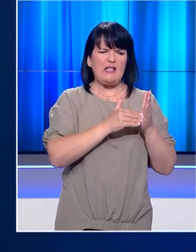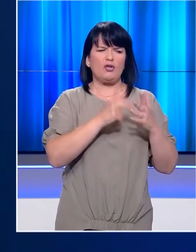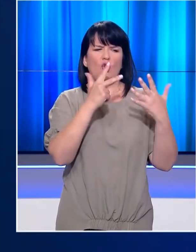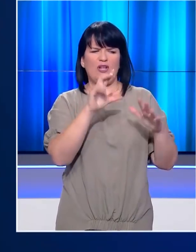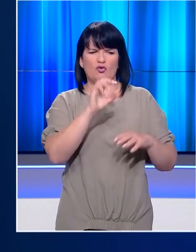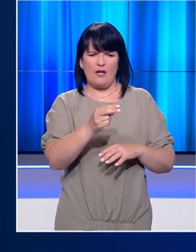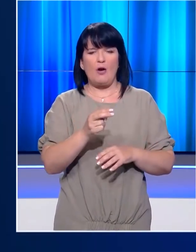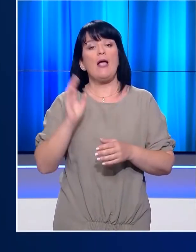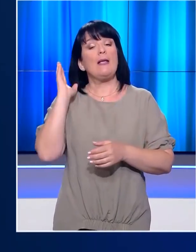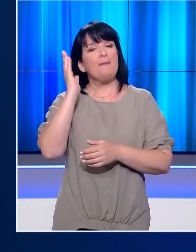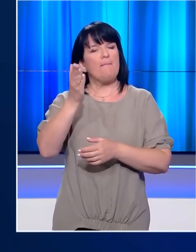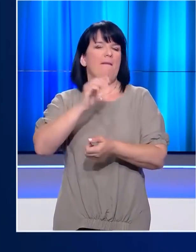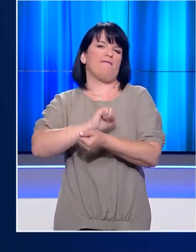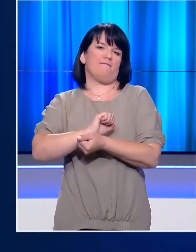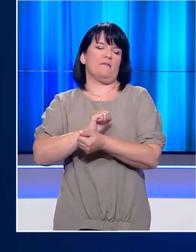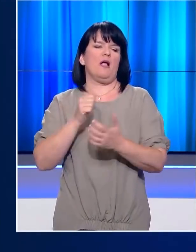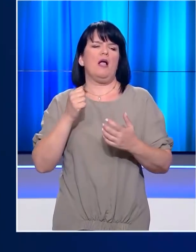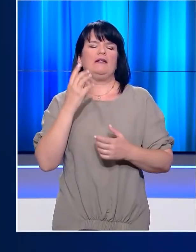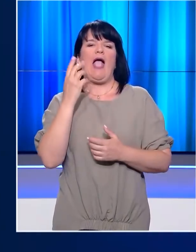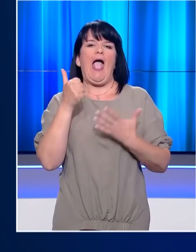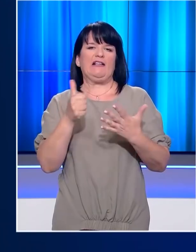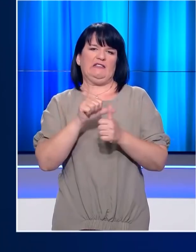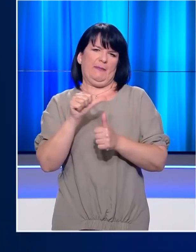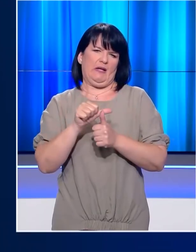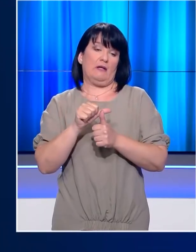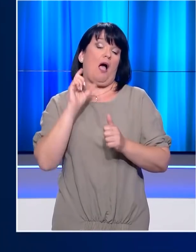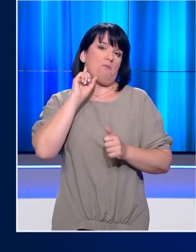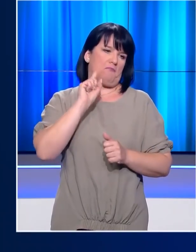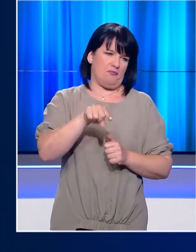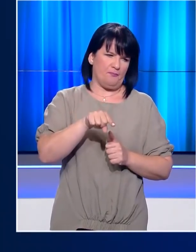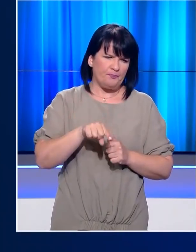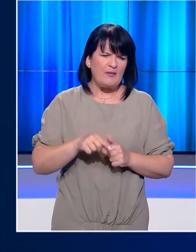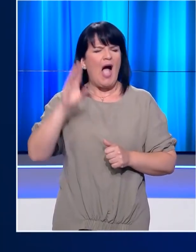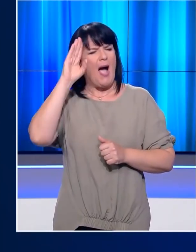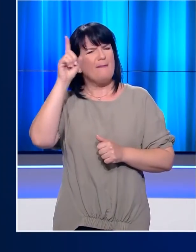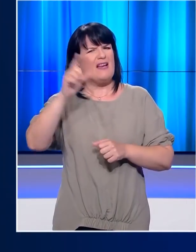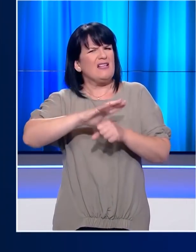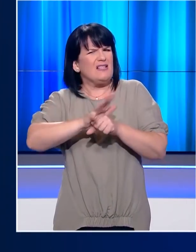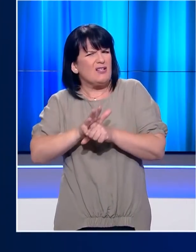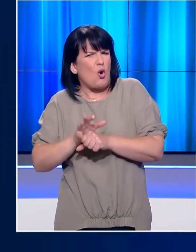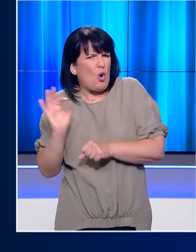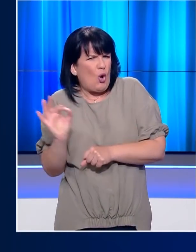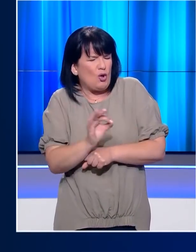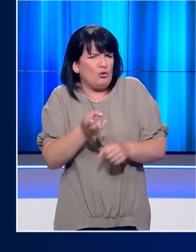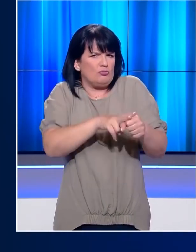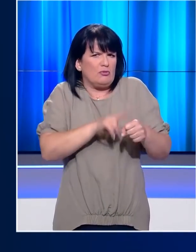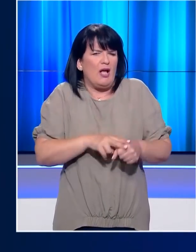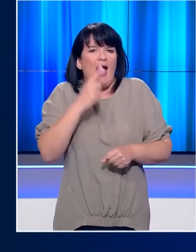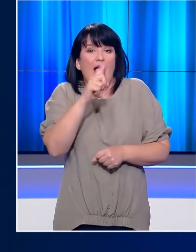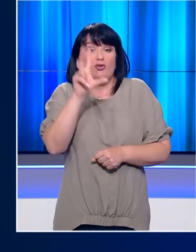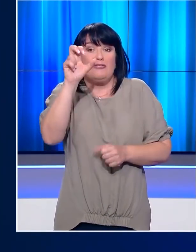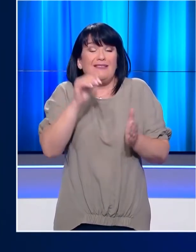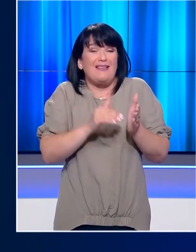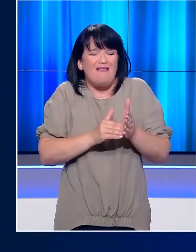και ποινές φυλάκισης 6 μηνών. Στις Ηνωμένες Πολιτείες οι νεκροί από τον κορονοϊό ξεπέρασαν το φράγμα των 130